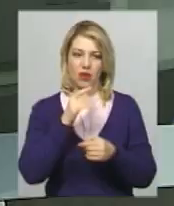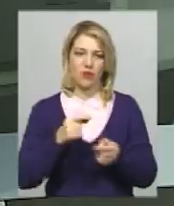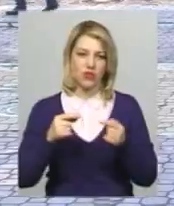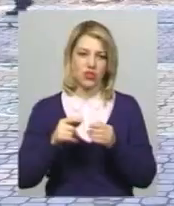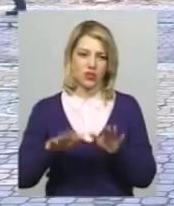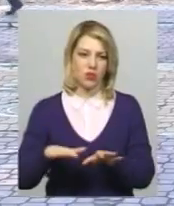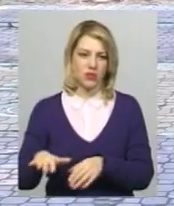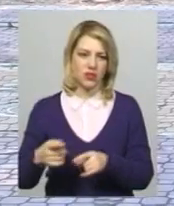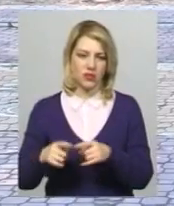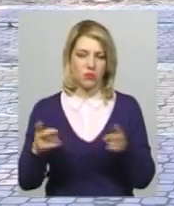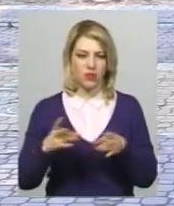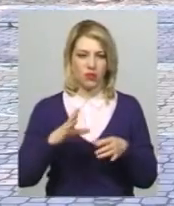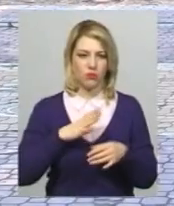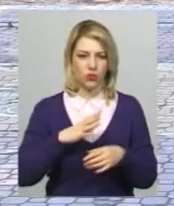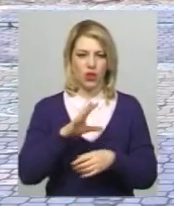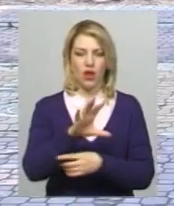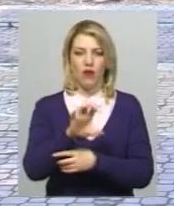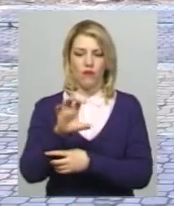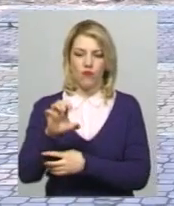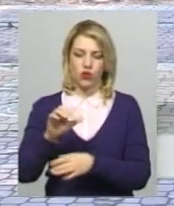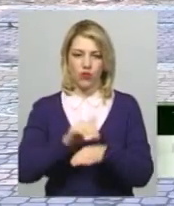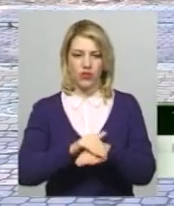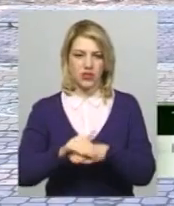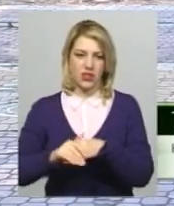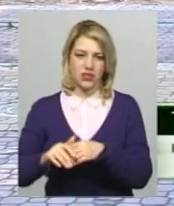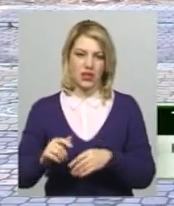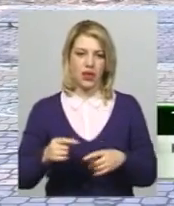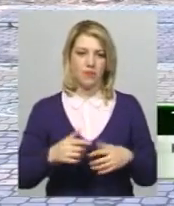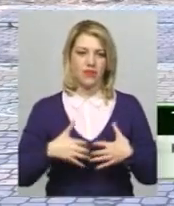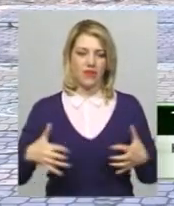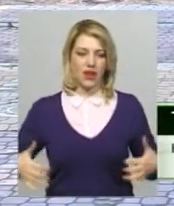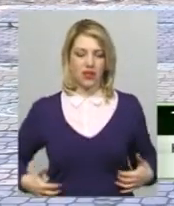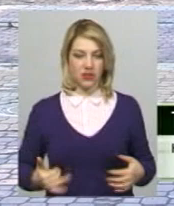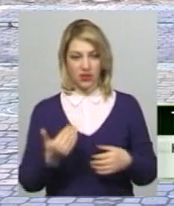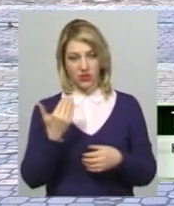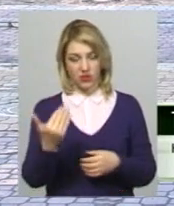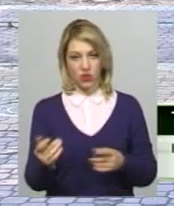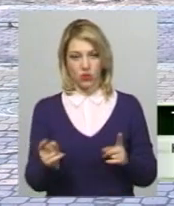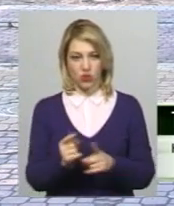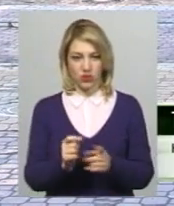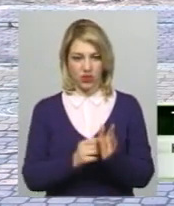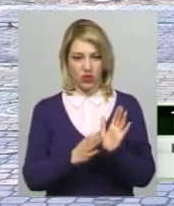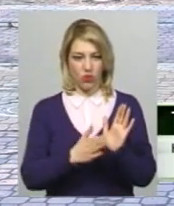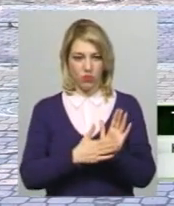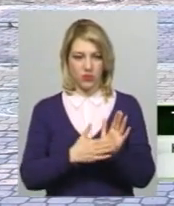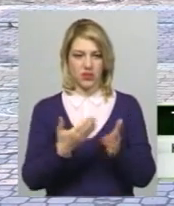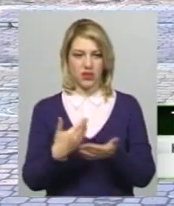Це має бути фотофіксація тварини і її коротенький опис,